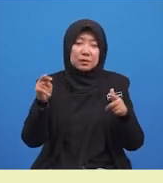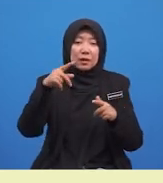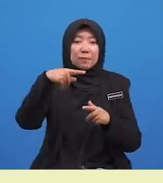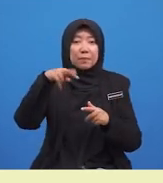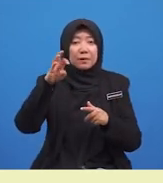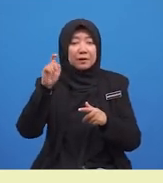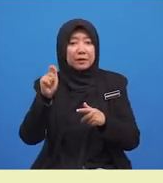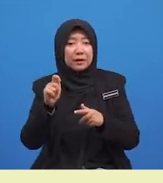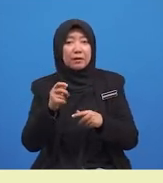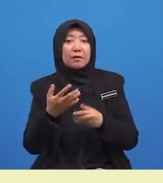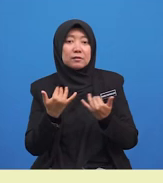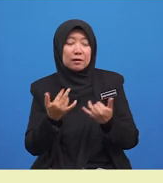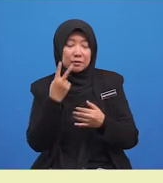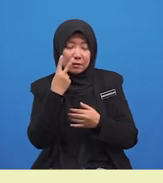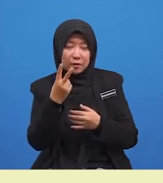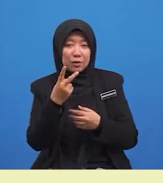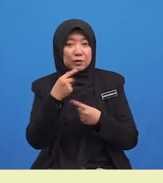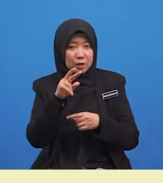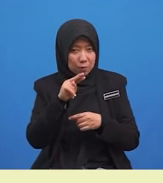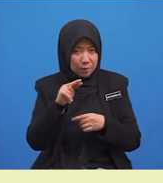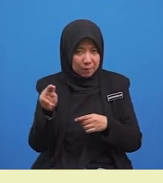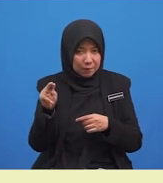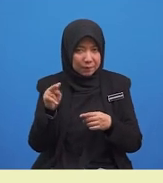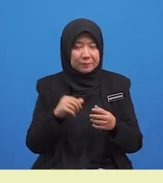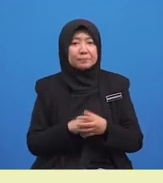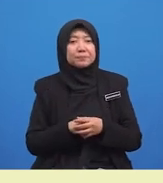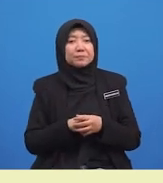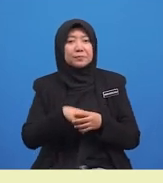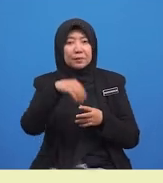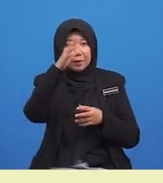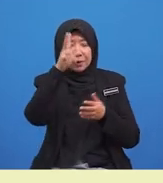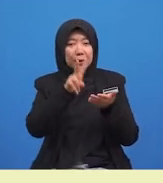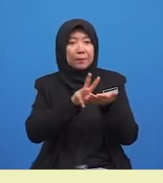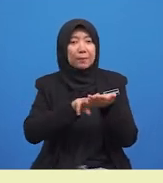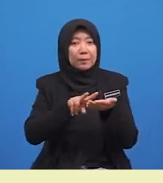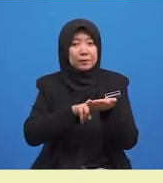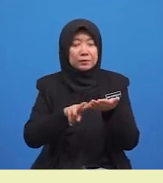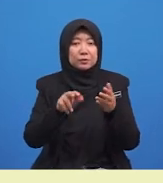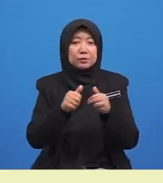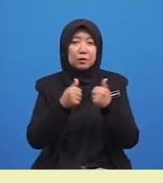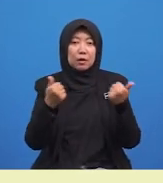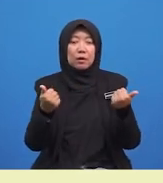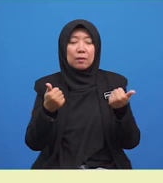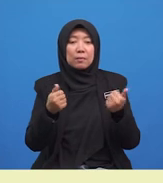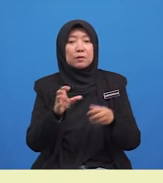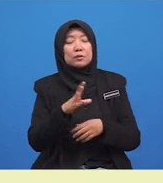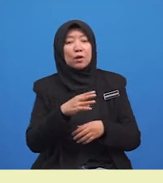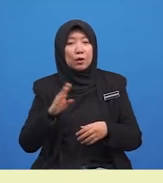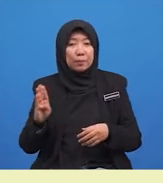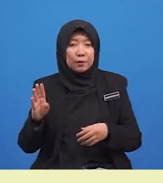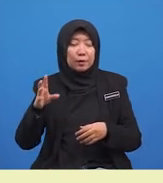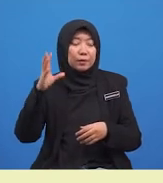jawapan kepada kuis ini. Ayah membaca surat khabar sambil mendengar radio